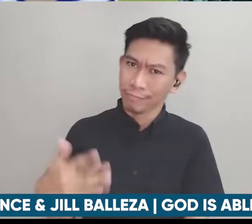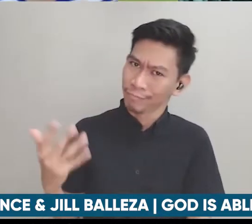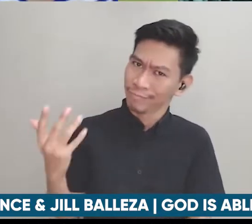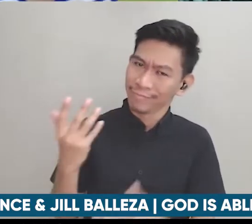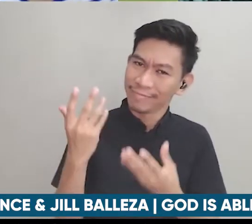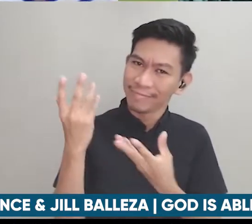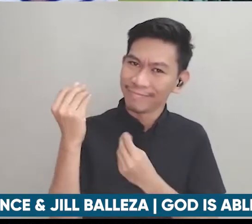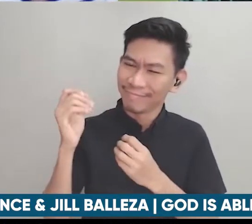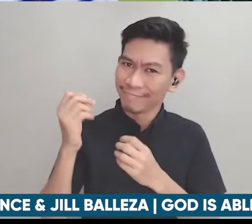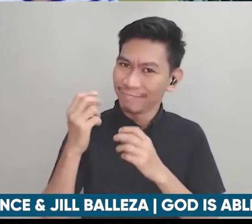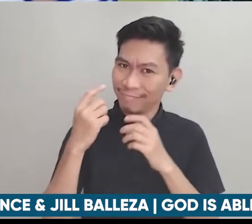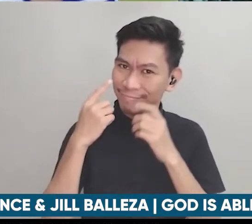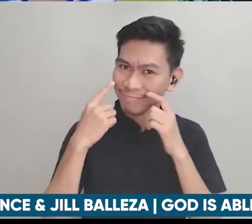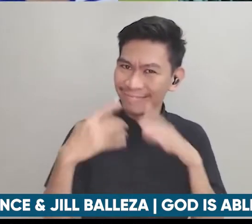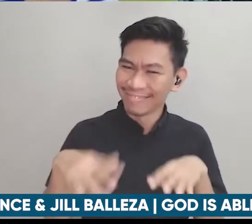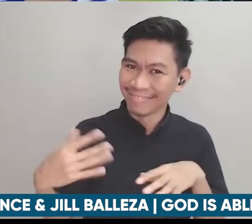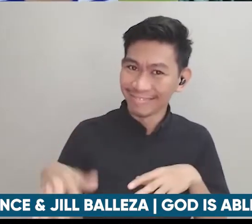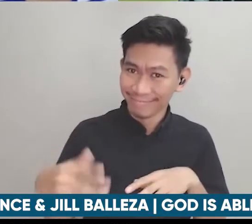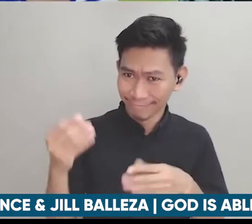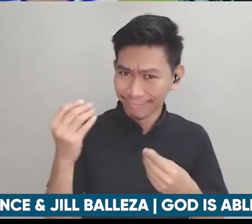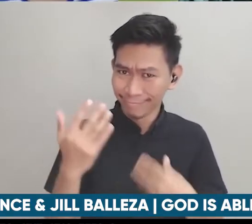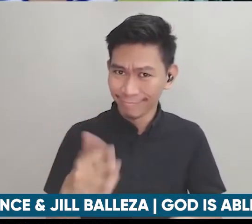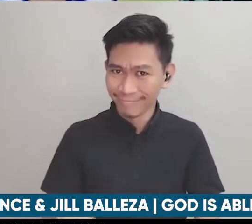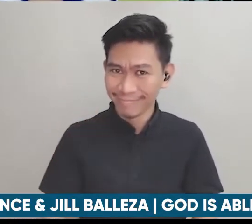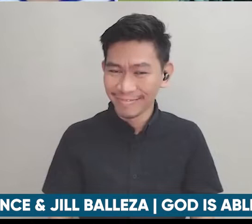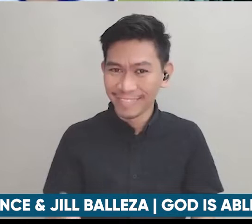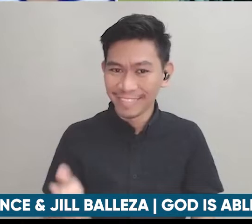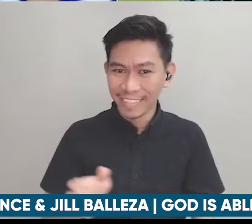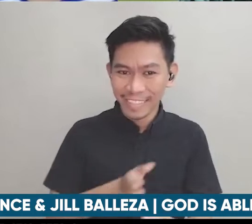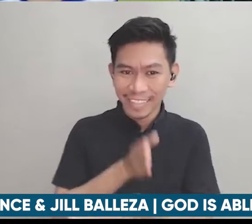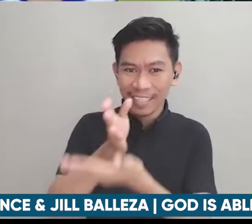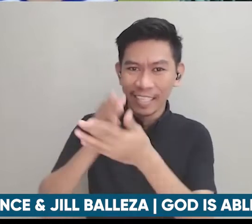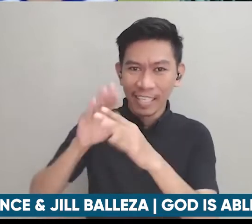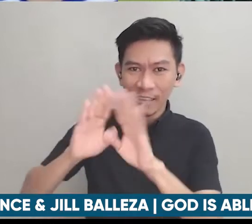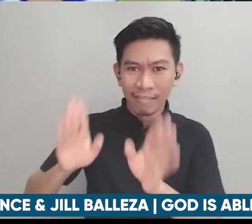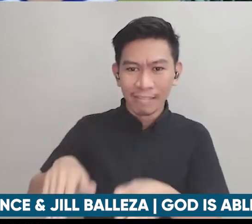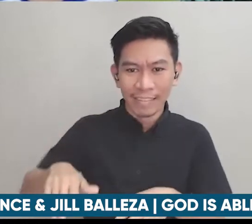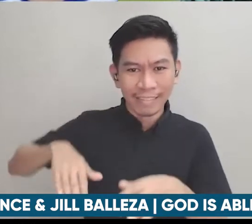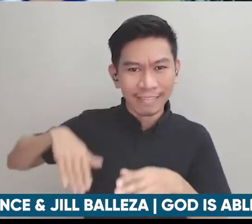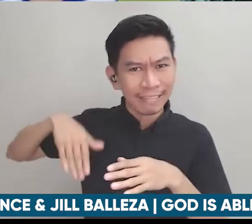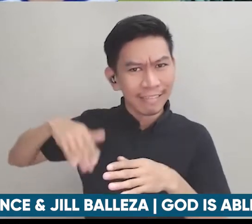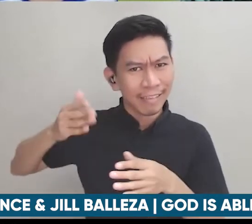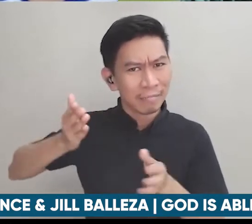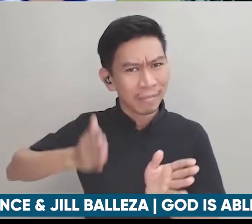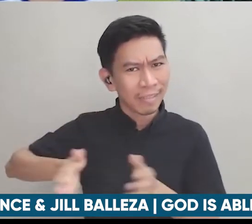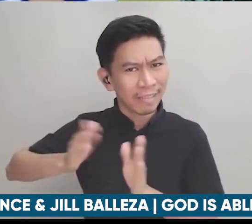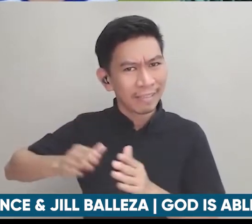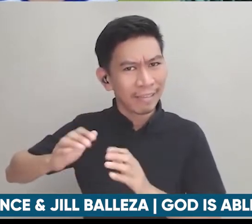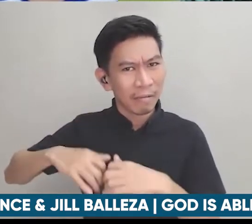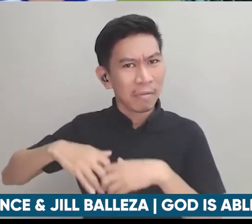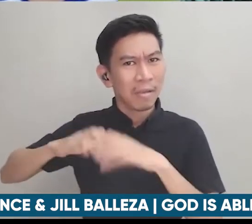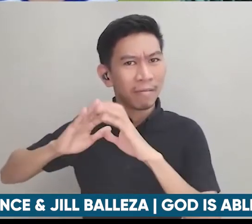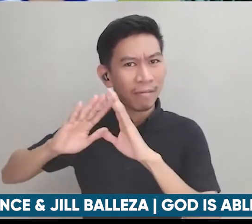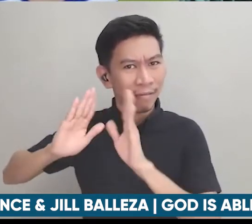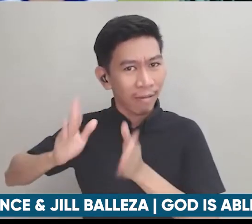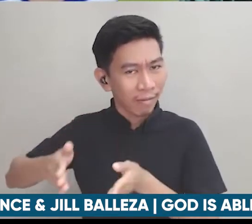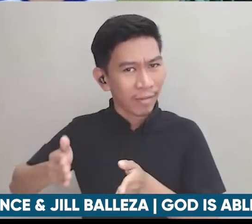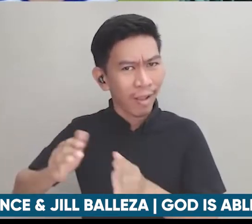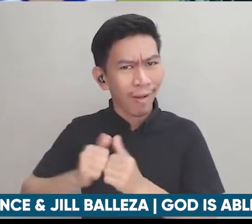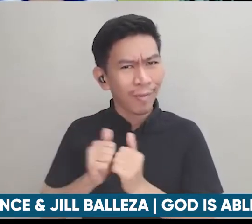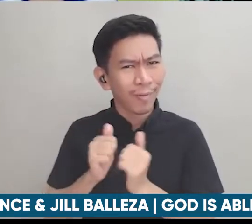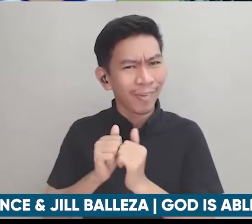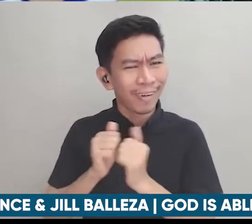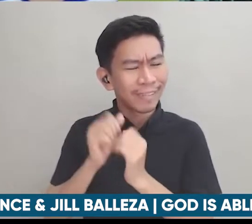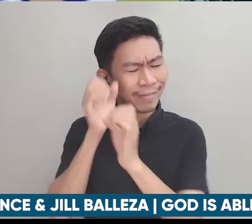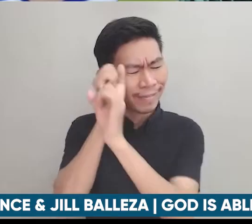yun would you like to tell nung huli kaming nakabisita dyan wala pa yung usapin na yun so paano nabinla si Lord kayo ng ganitong vision